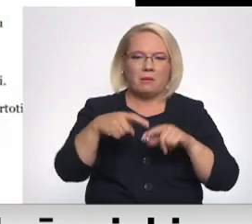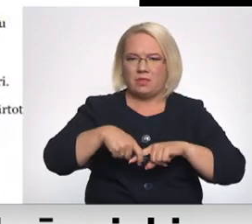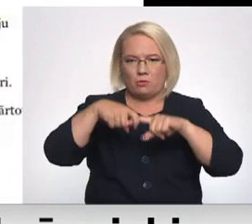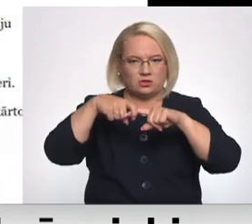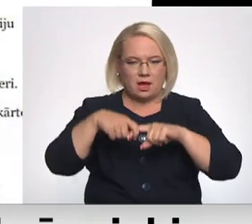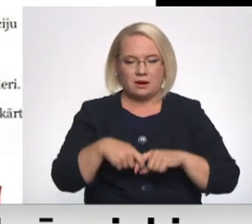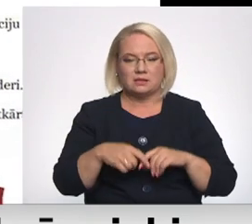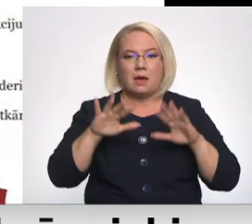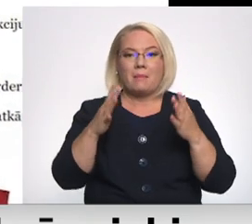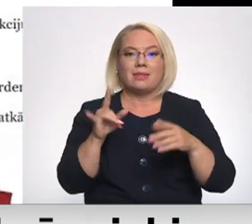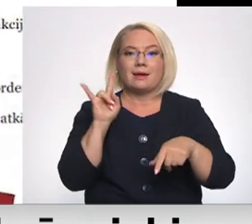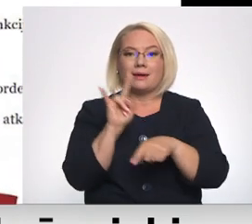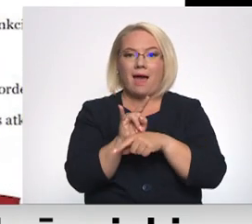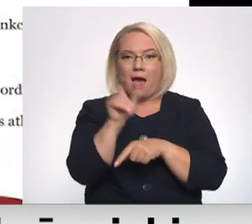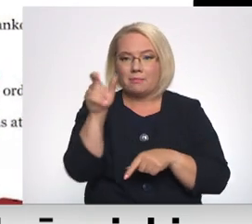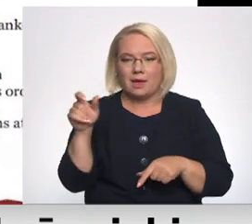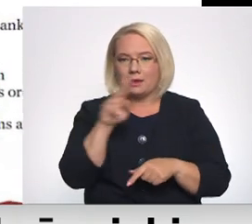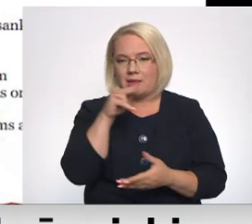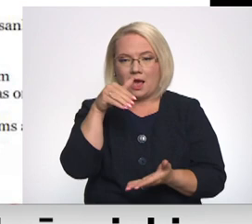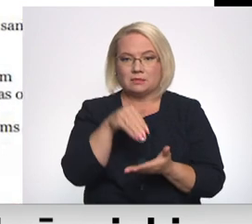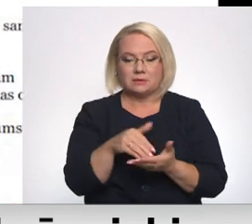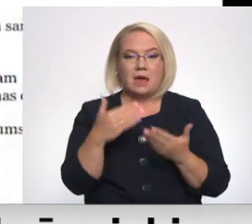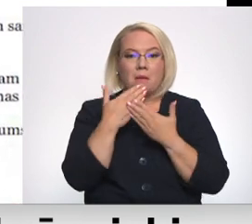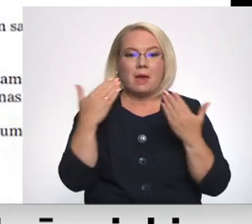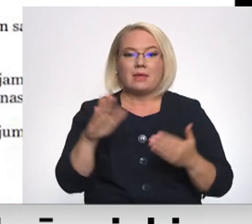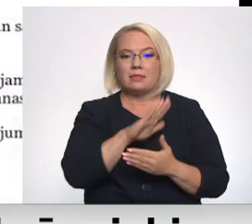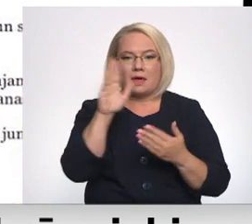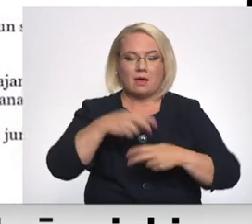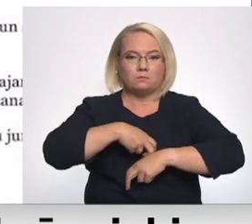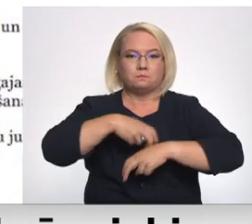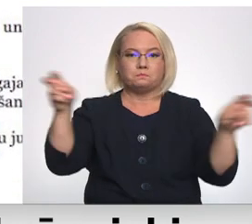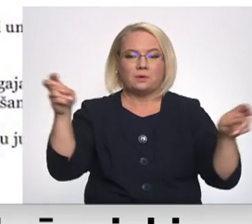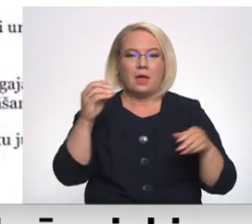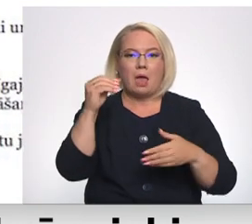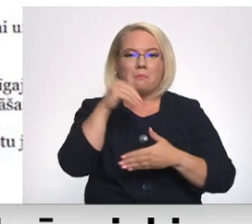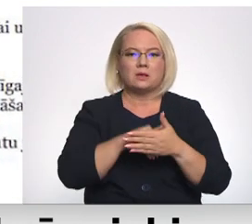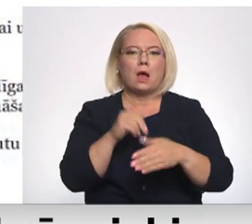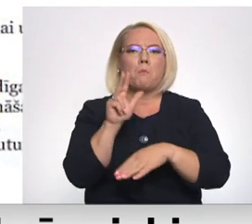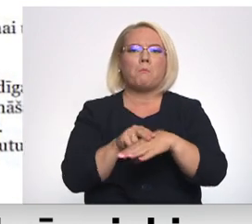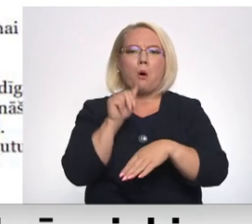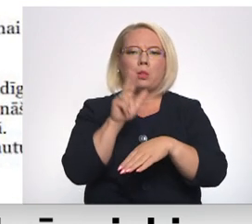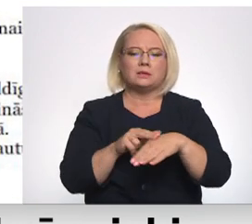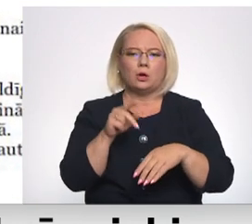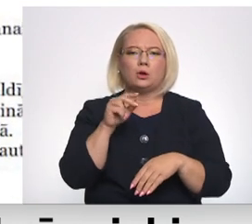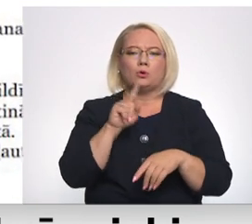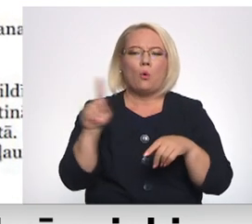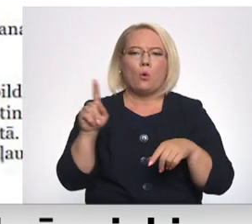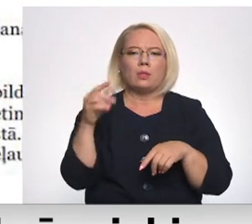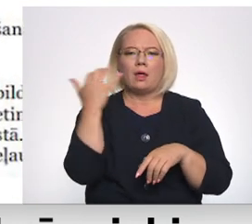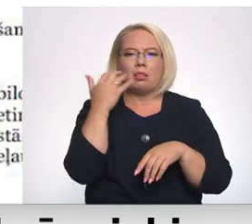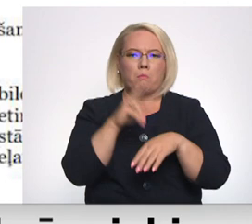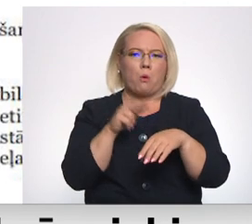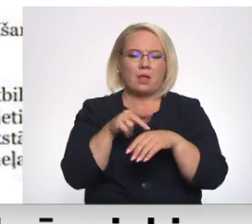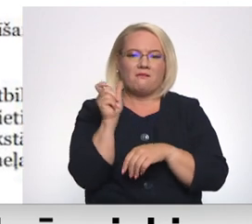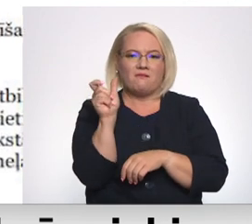Taču krāpnieki neapstājas. Pēdējās dienās masveidā izsūtītas ēpasta mēstulis it kā policijas un Interpolu vārdā. Krāpnieku